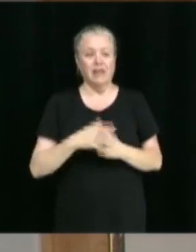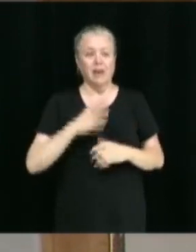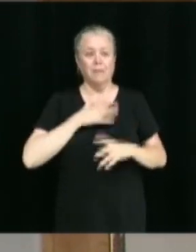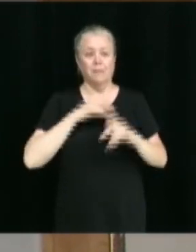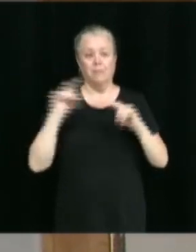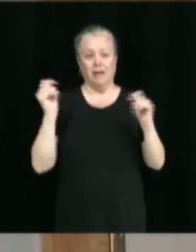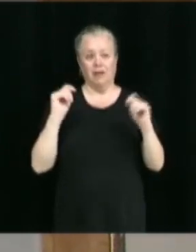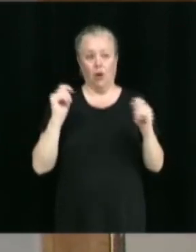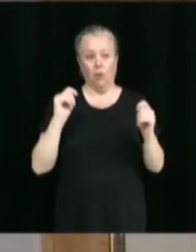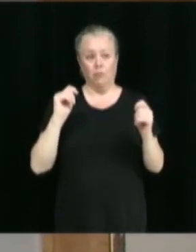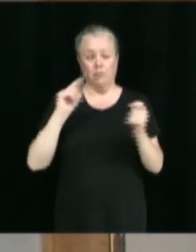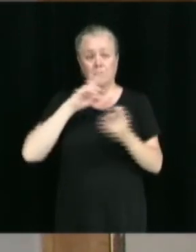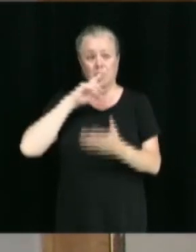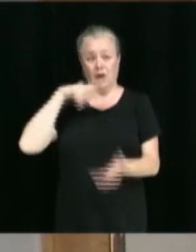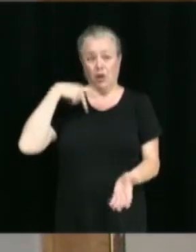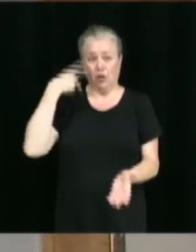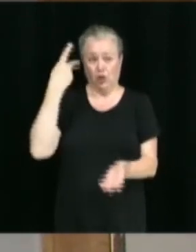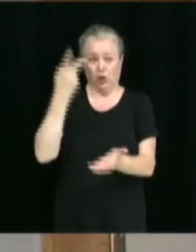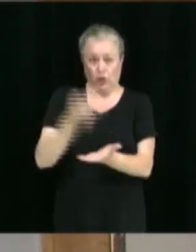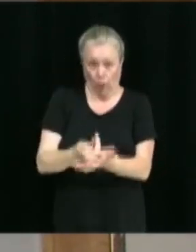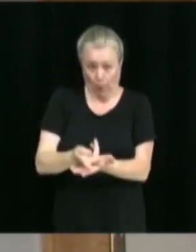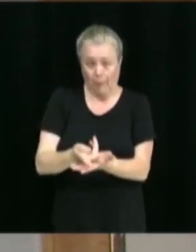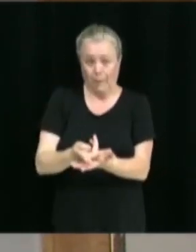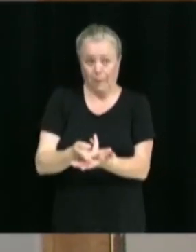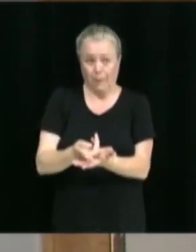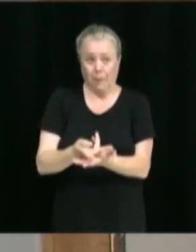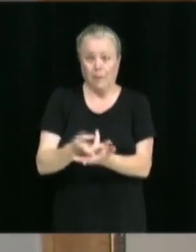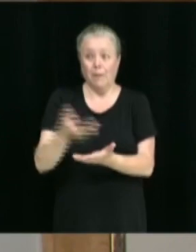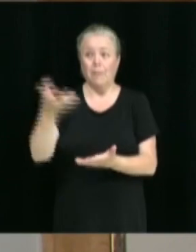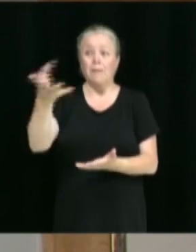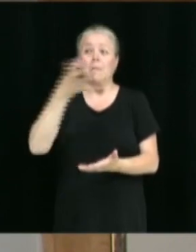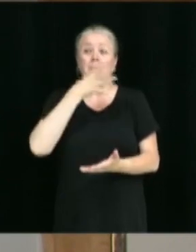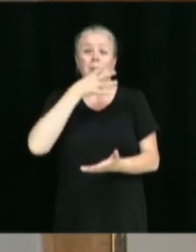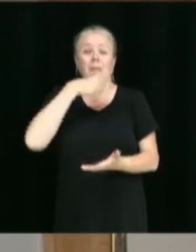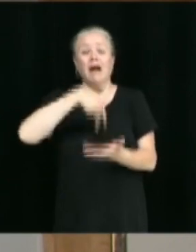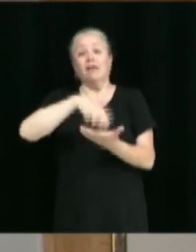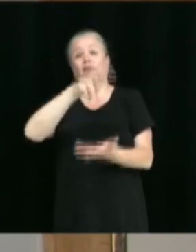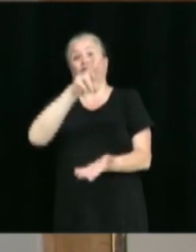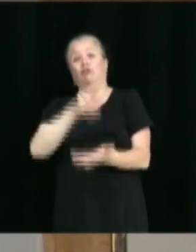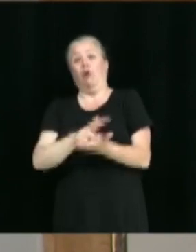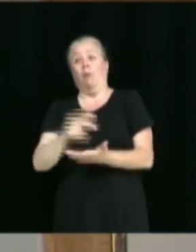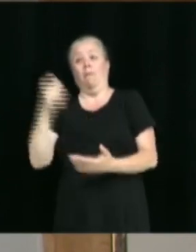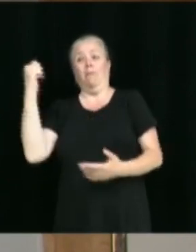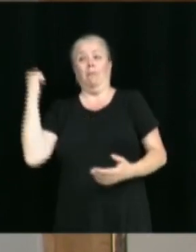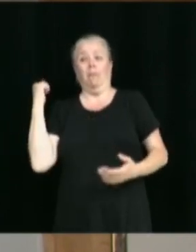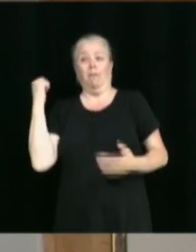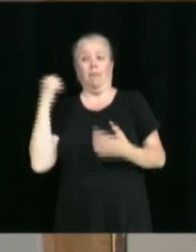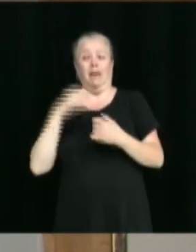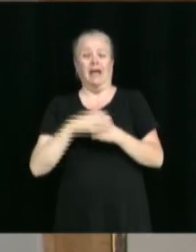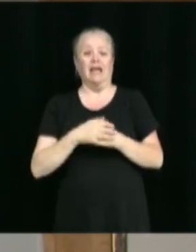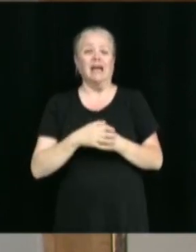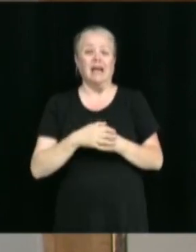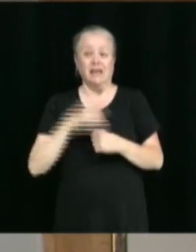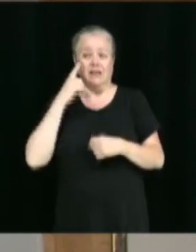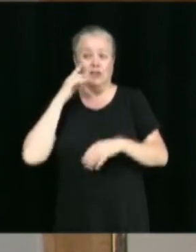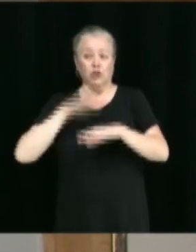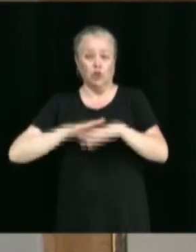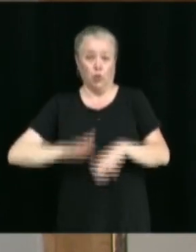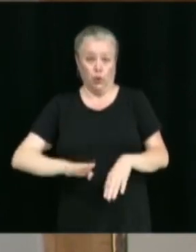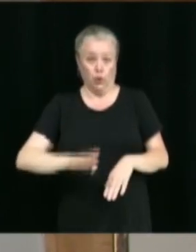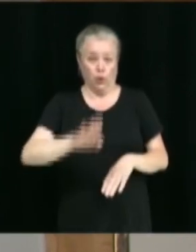tante est tombée sur le son long, sur le trottoir municipal. Ma mère est tombée sur le dos, sur l'arôme d'accès maintenant au restaurant.